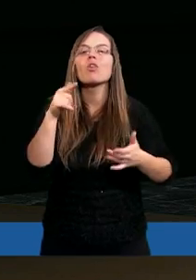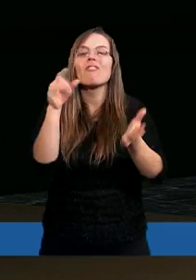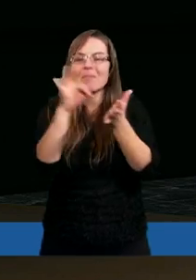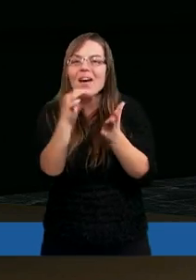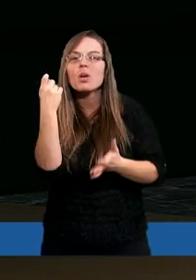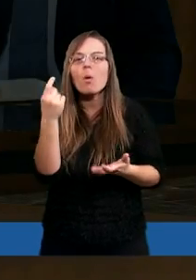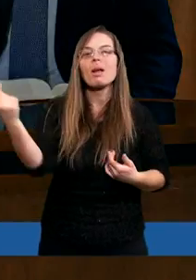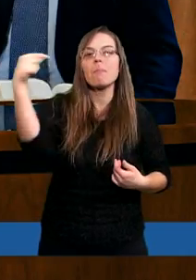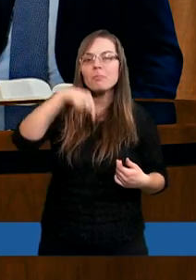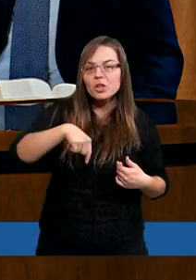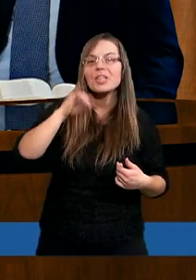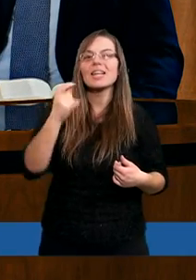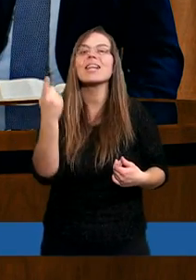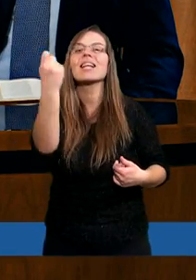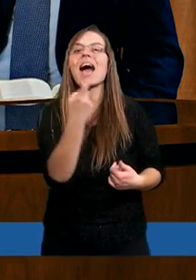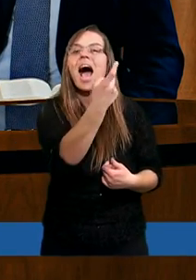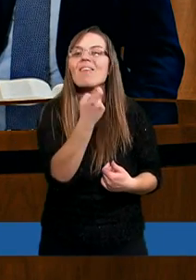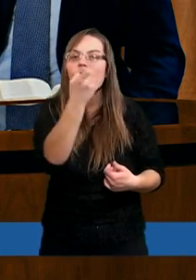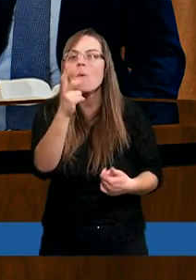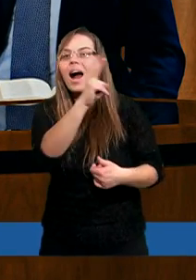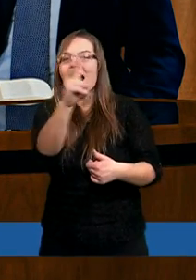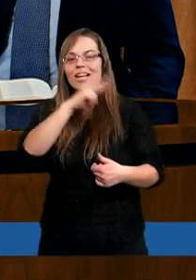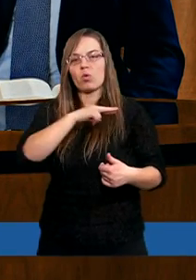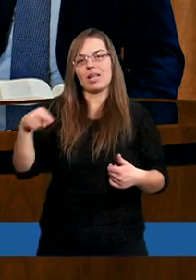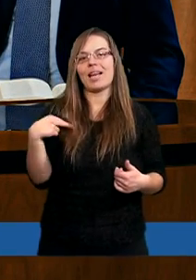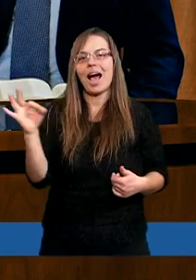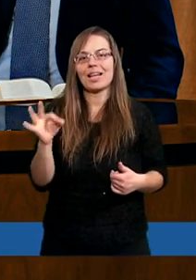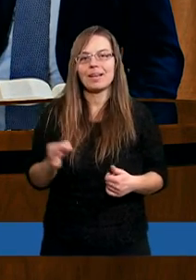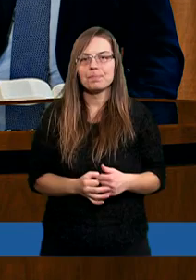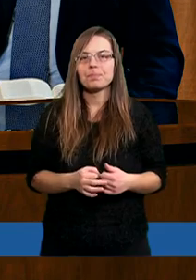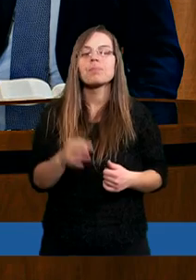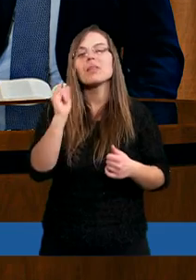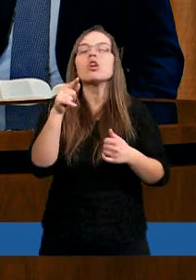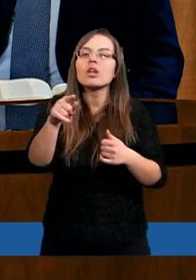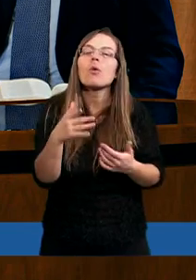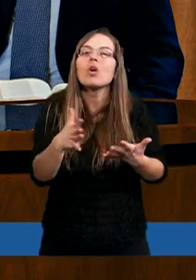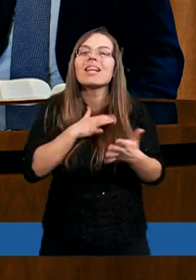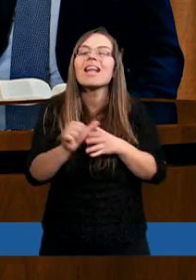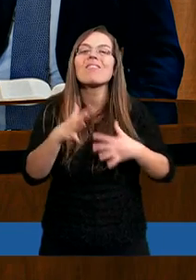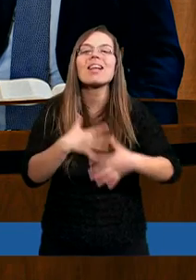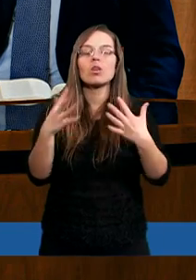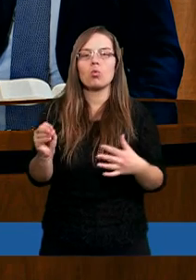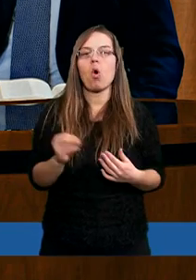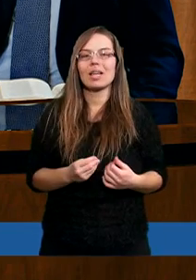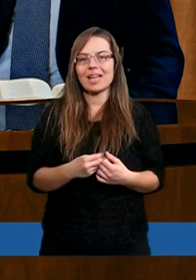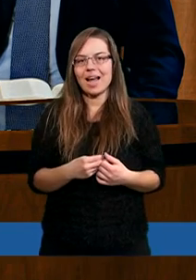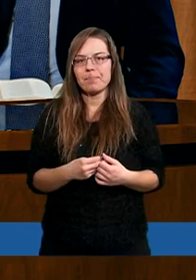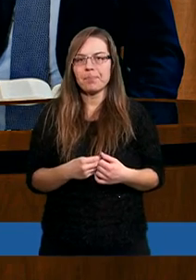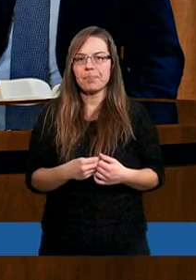pewnym momencie przyjdzie i On zawoła nas. On stanie nad naszym prochem, gdyby śmierć się zdarzyła. Tak.